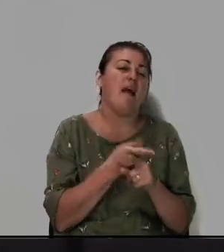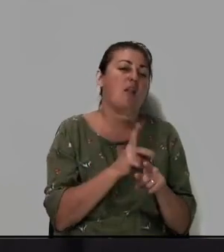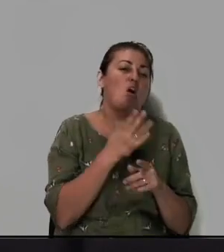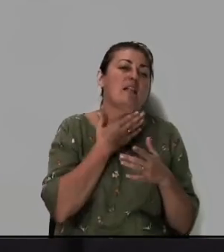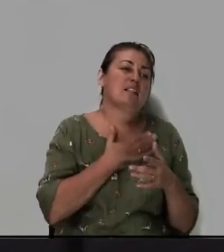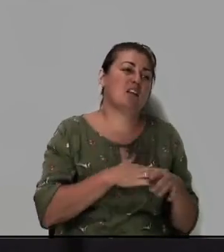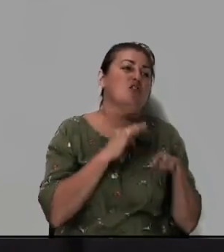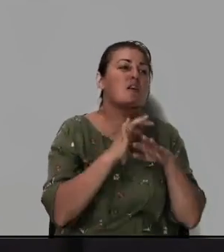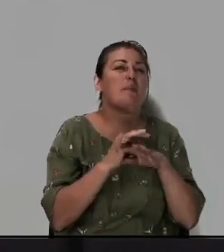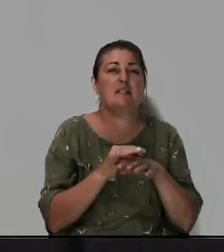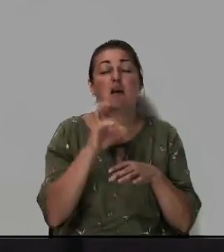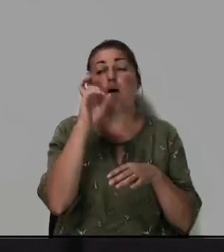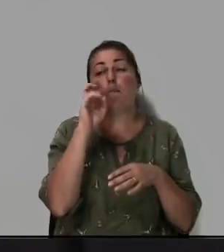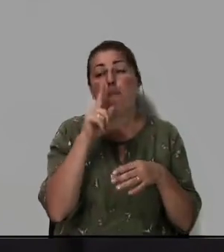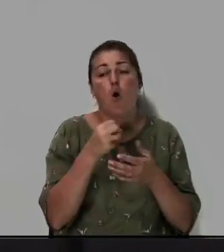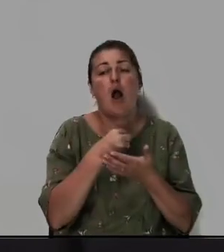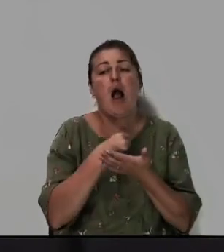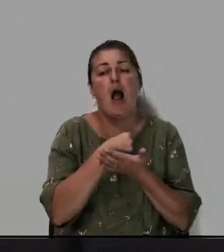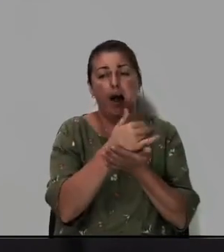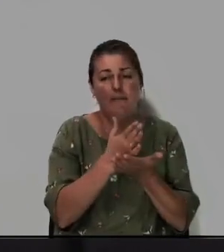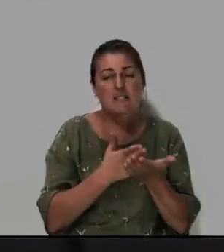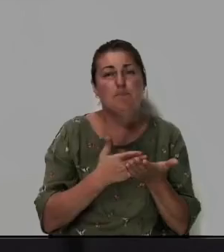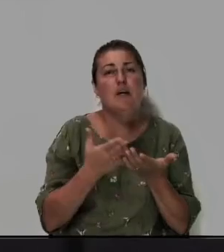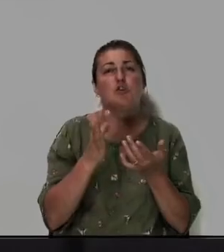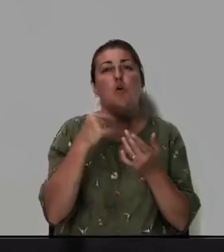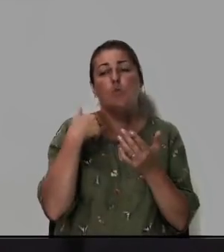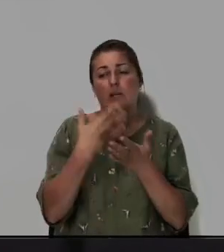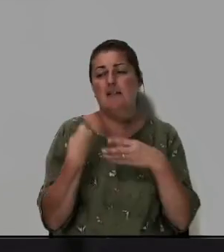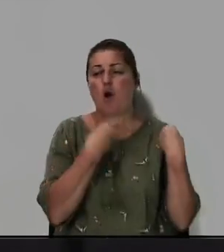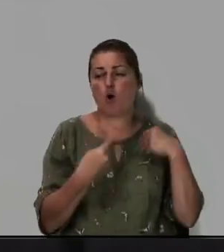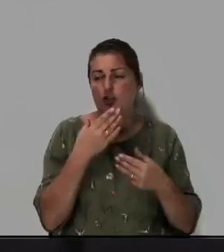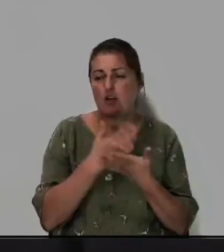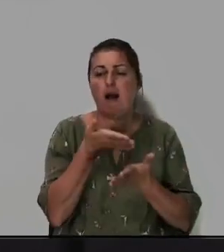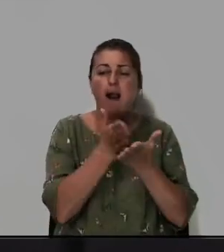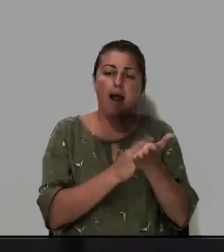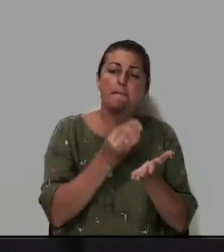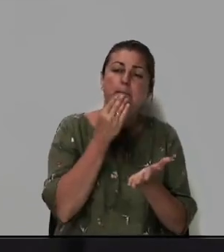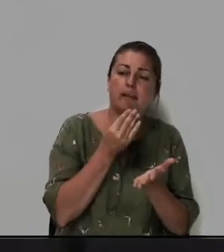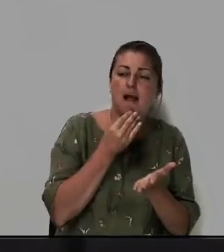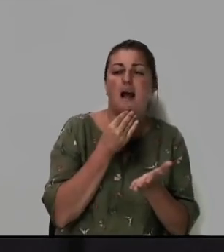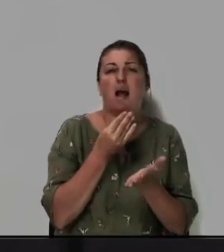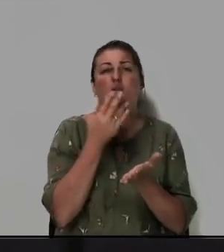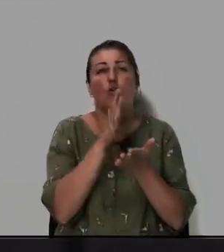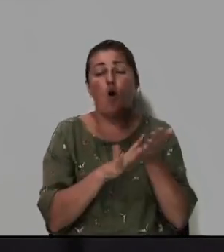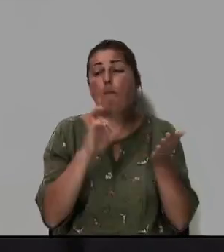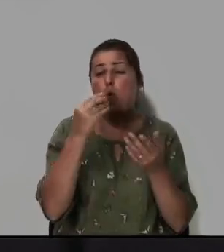плотские Бог обеспечит у нас есть одежда хлеб питание кров Бог дал силу мудрости